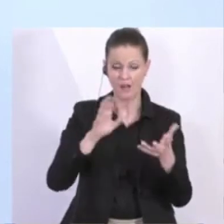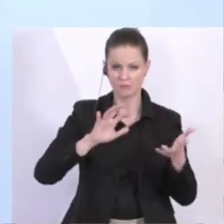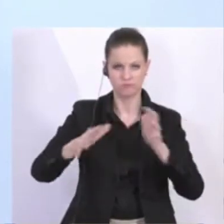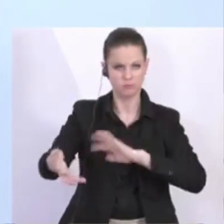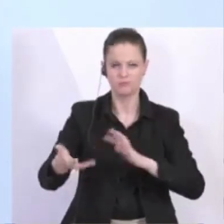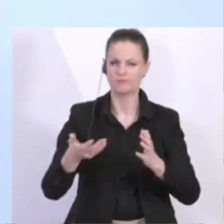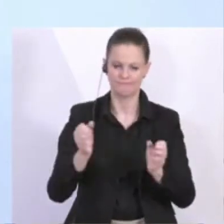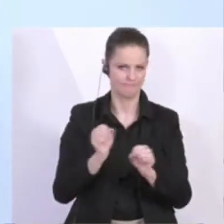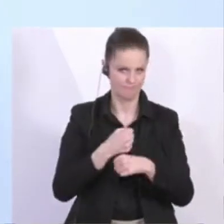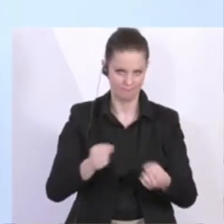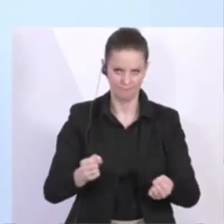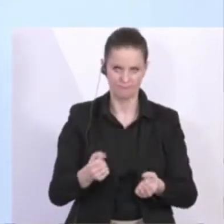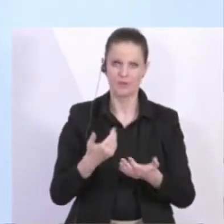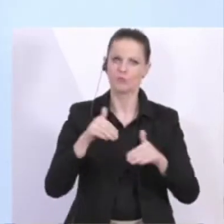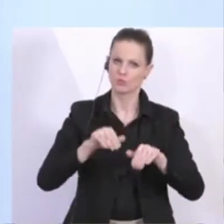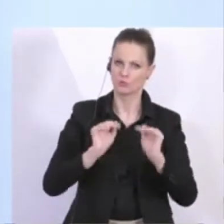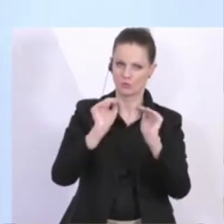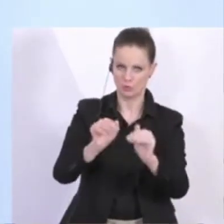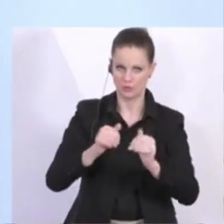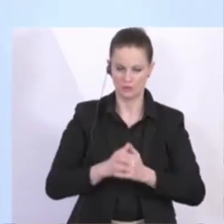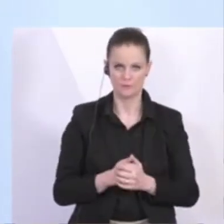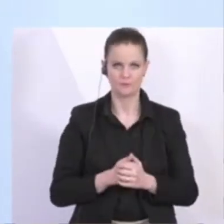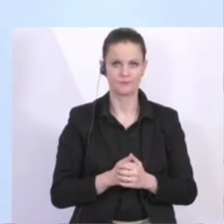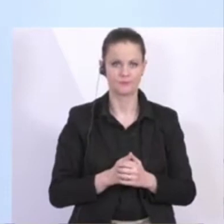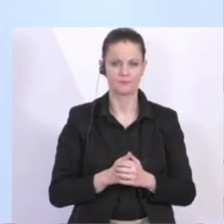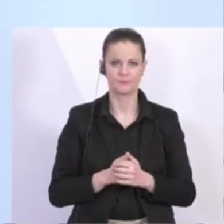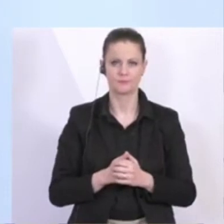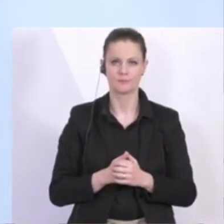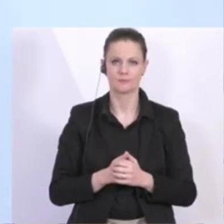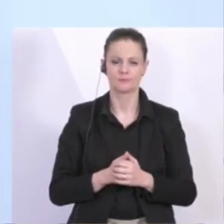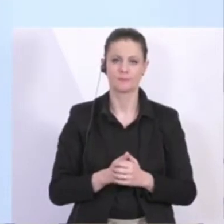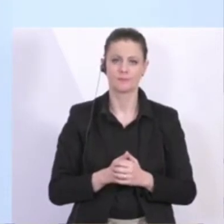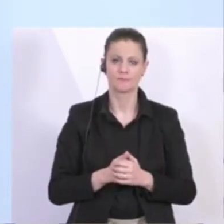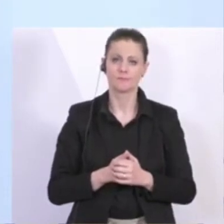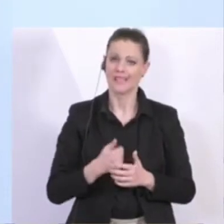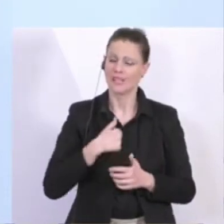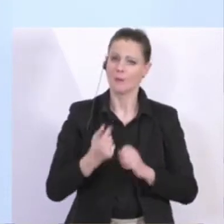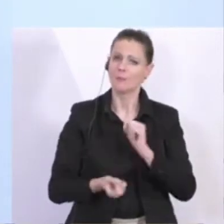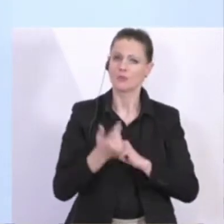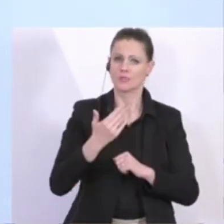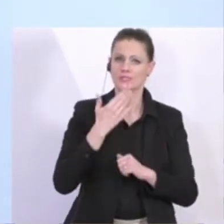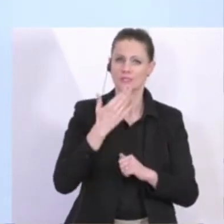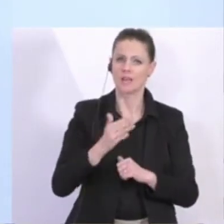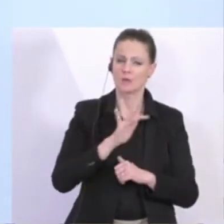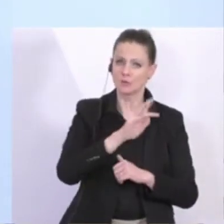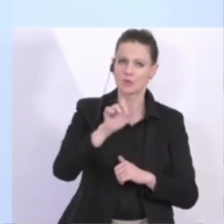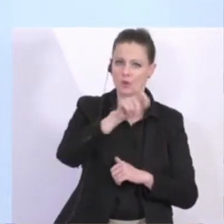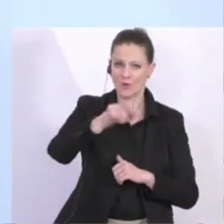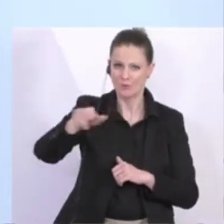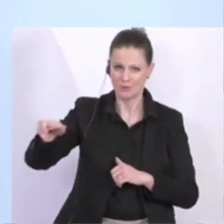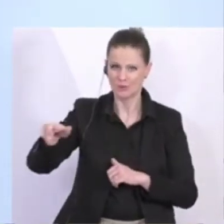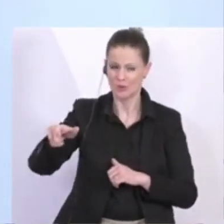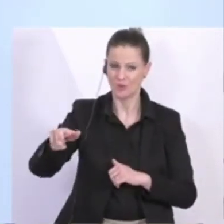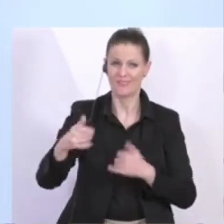Abschließend möchte ich festhalten, dass ich all jenen Menschen ganz besonders dankbar bin, die in dieser schwierigen